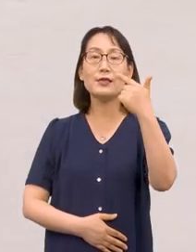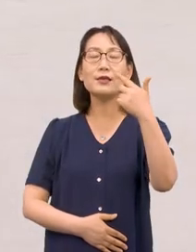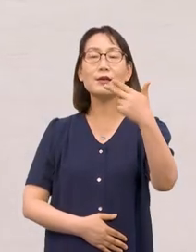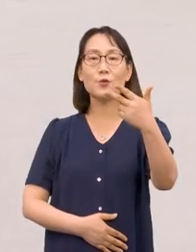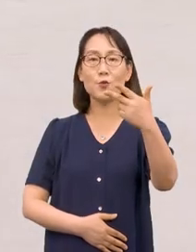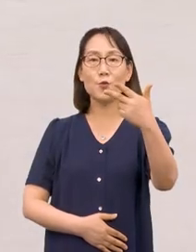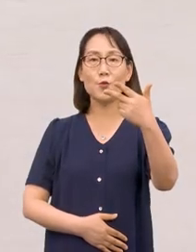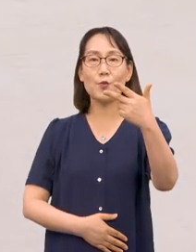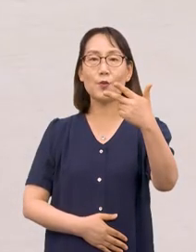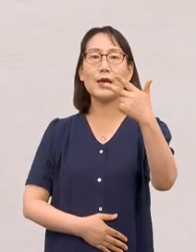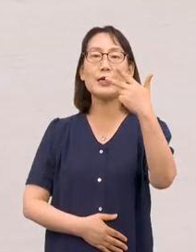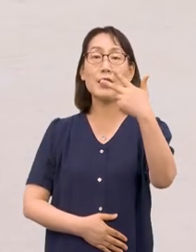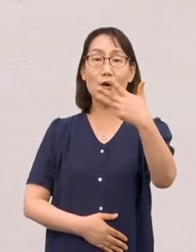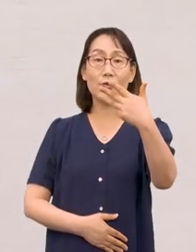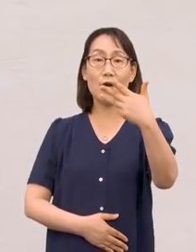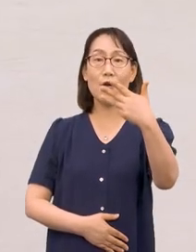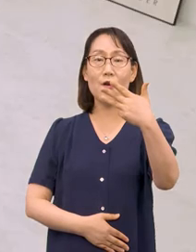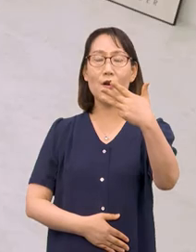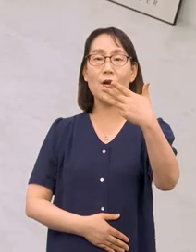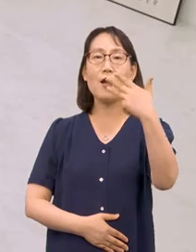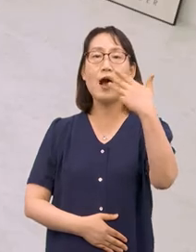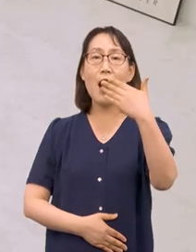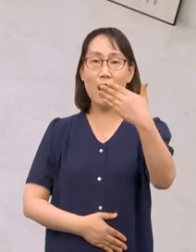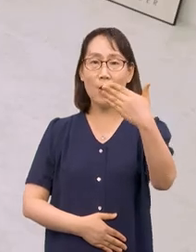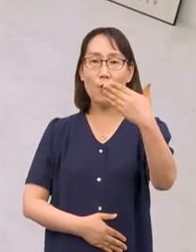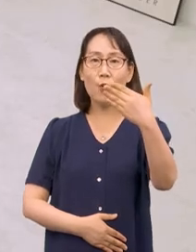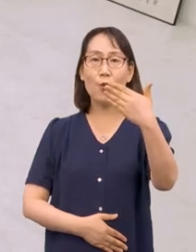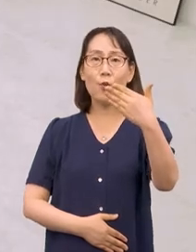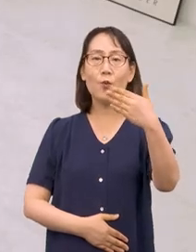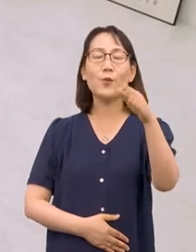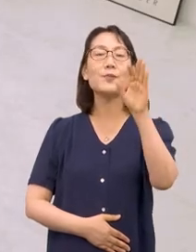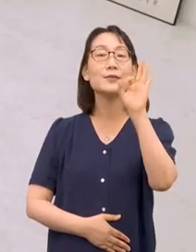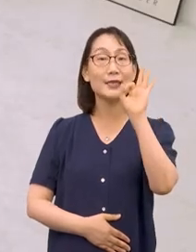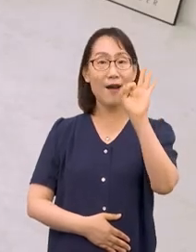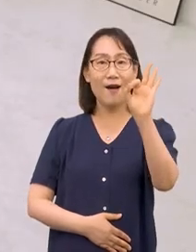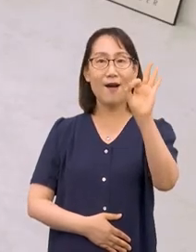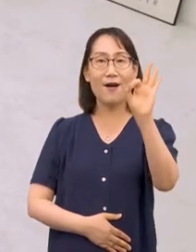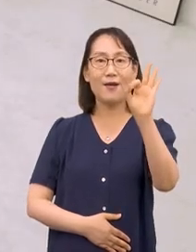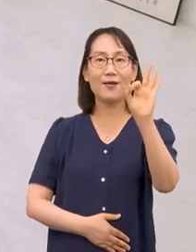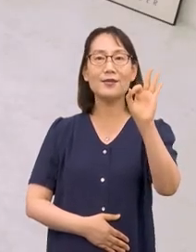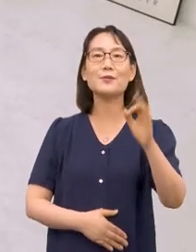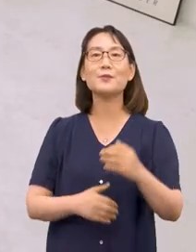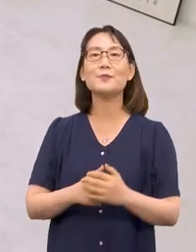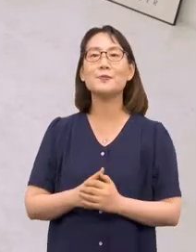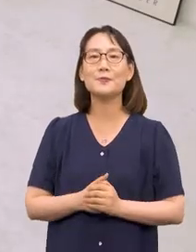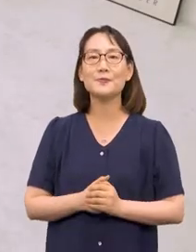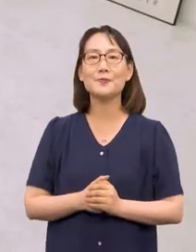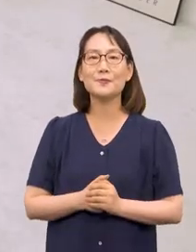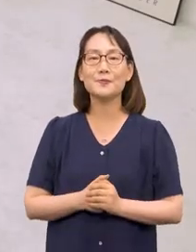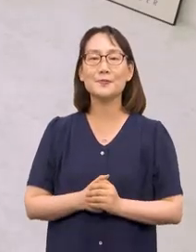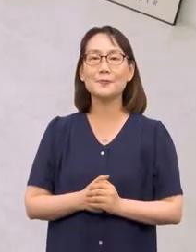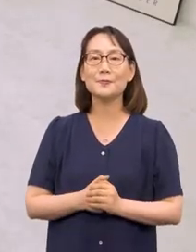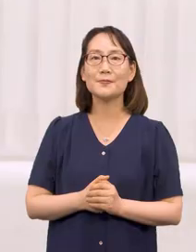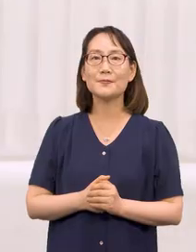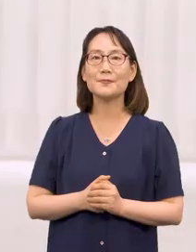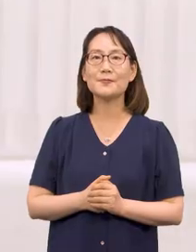일곱, 여덟, 아홉, 열 정지!